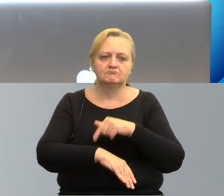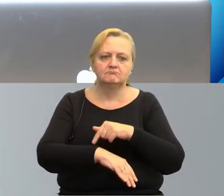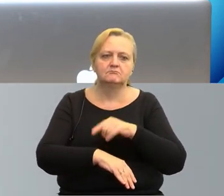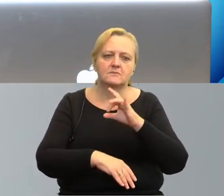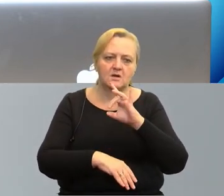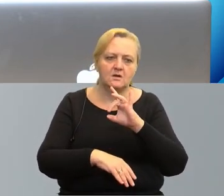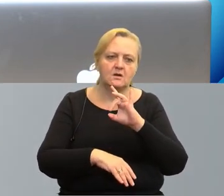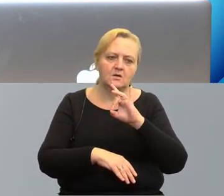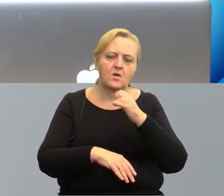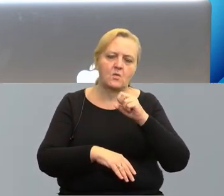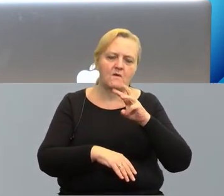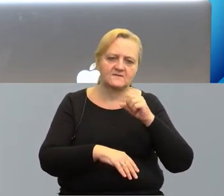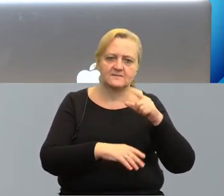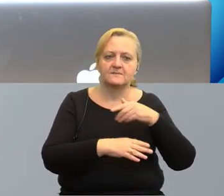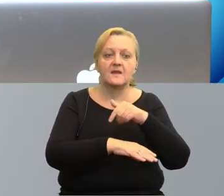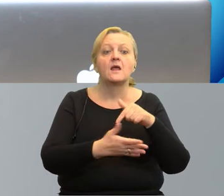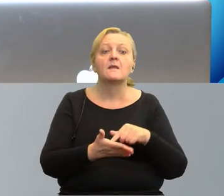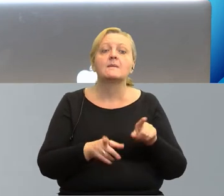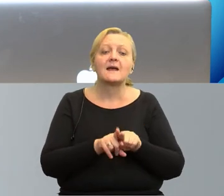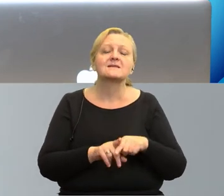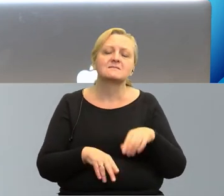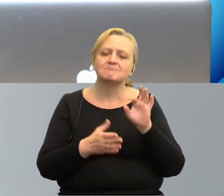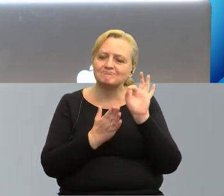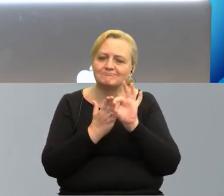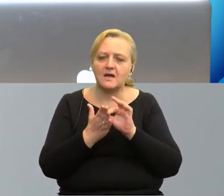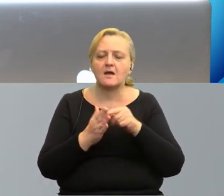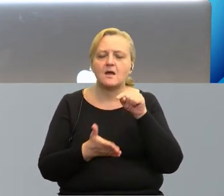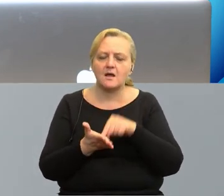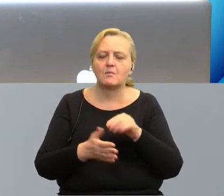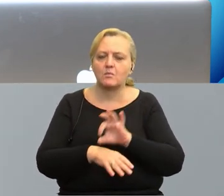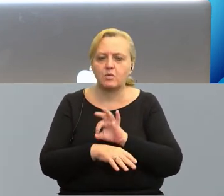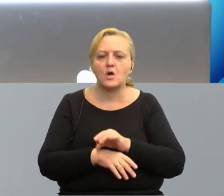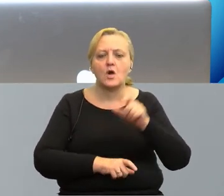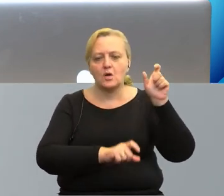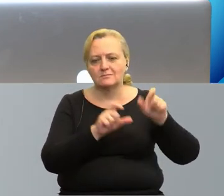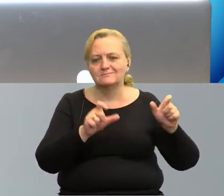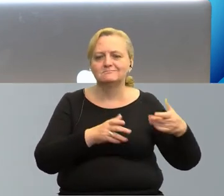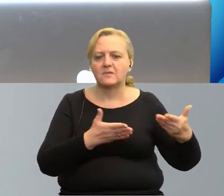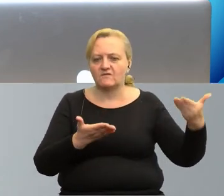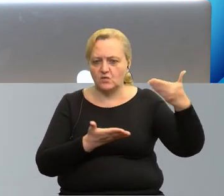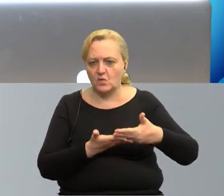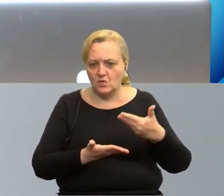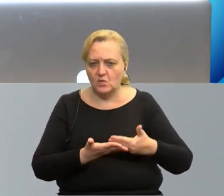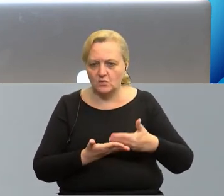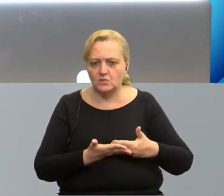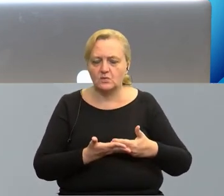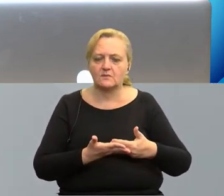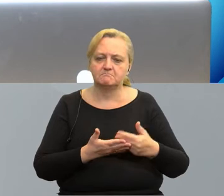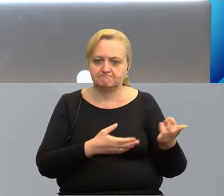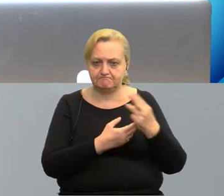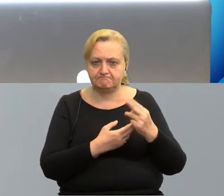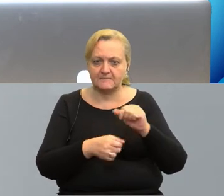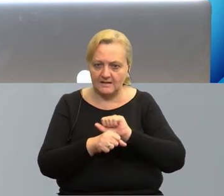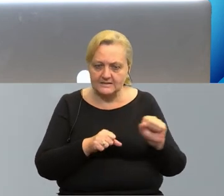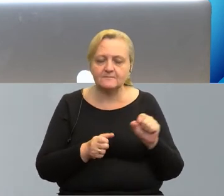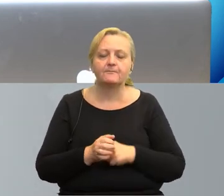Mamy tak zwane projekty regularne, czyli projekty, w których beneficjenci startują, wnioskodawcy startują w naborach.